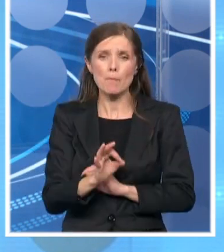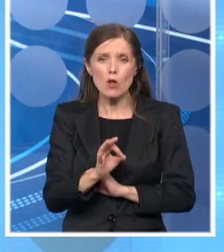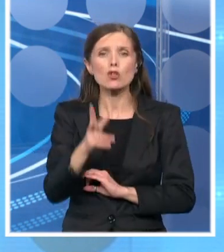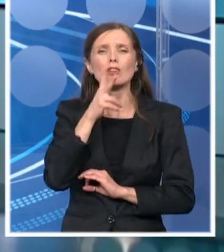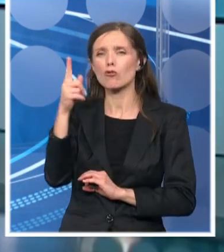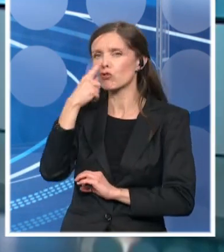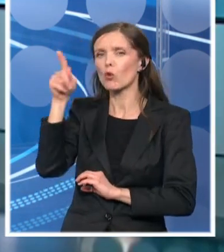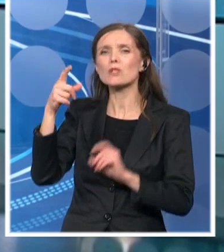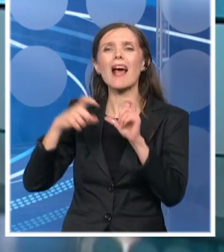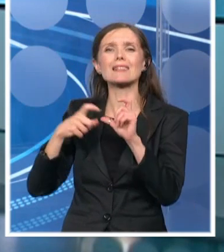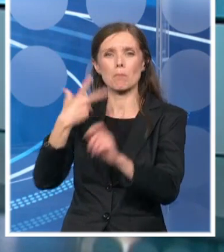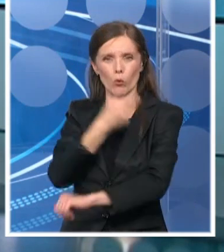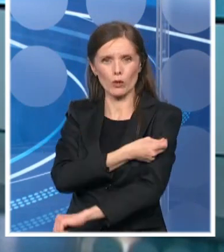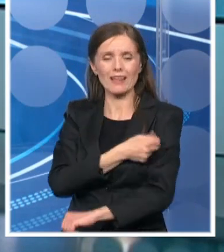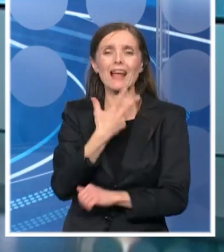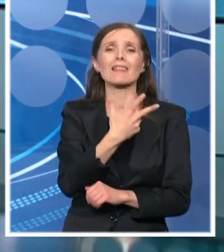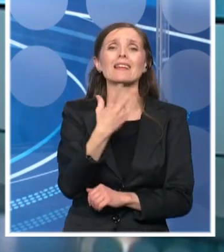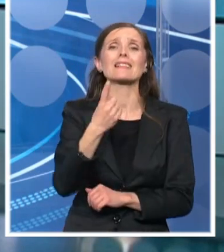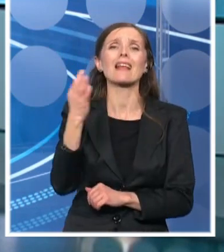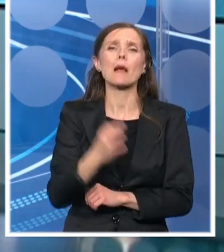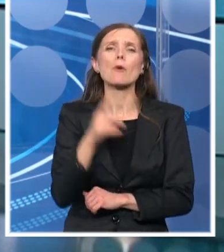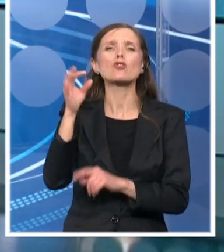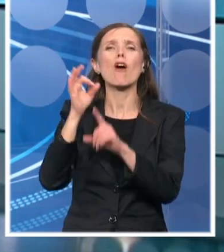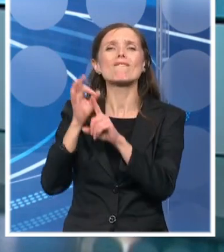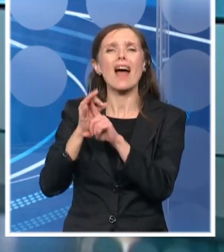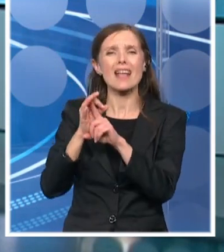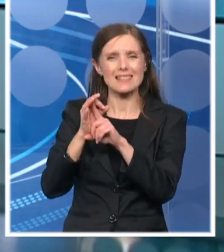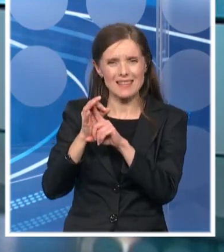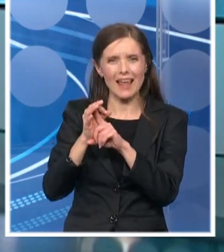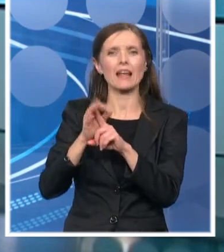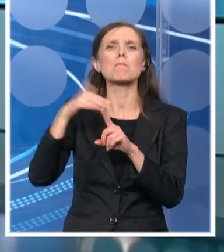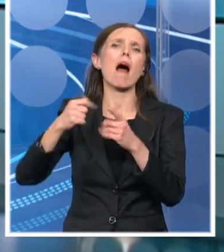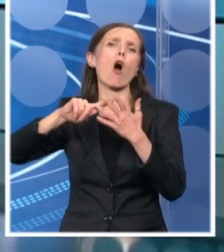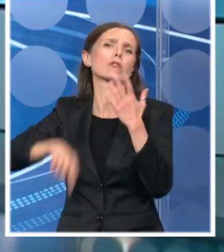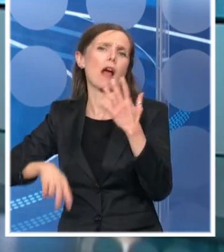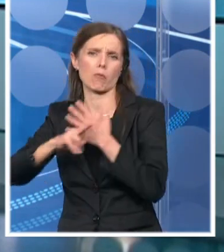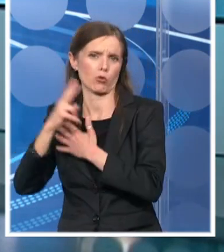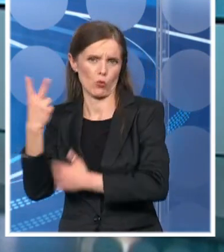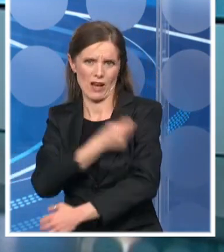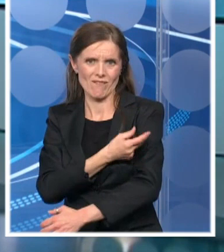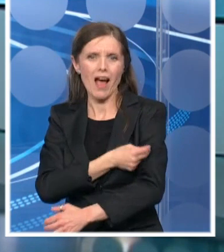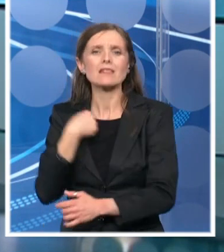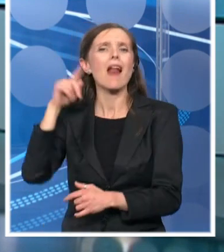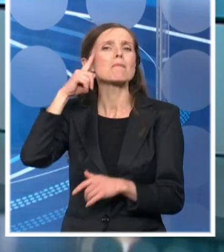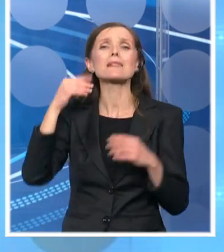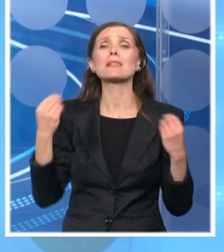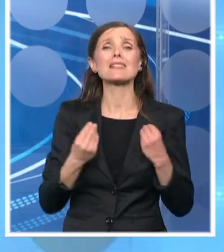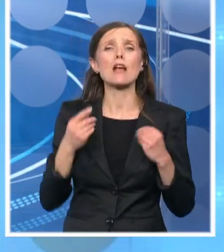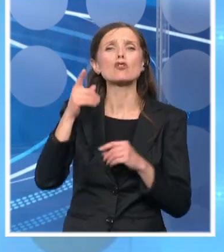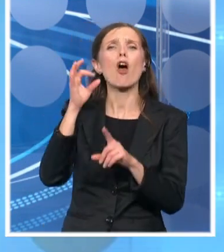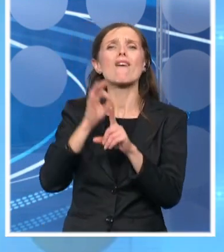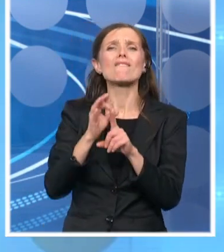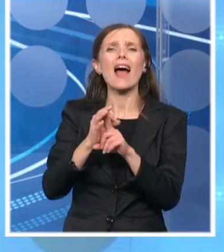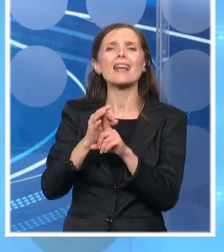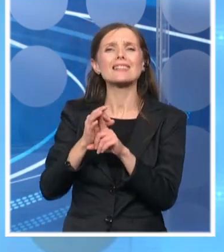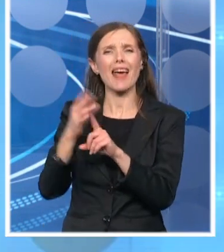za sputnik vakcina, 31% za Pfizer pa za sve ostale. Ali mislim da je to uglavnom zato što smo mi Pfizer i sputnik